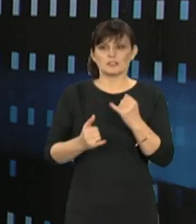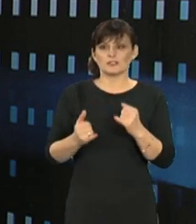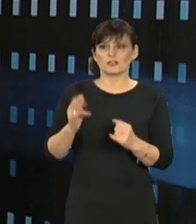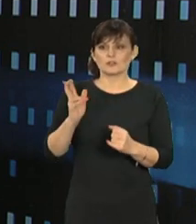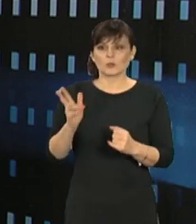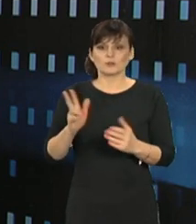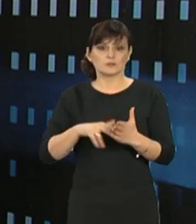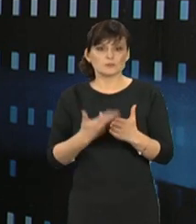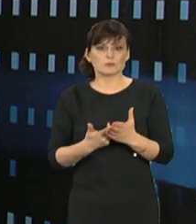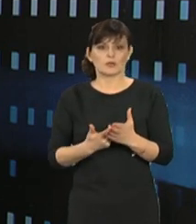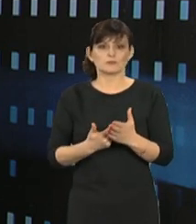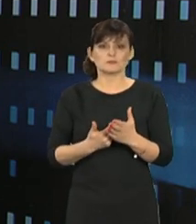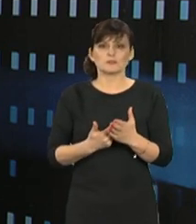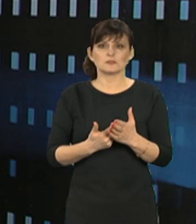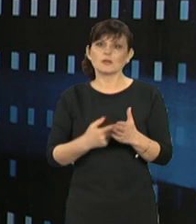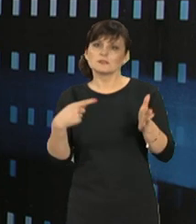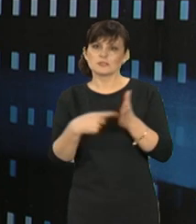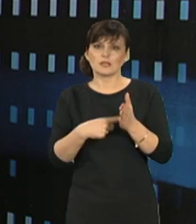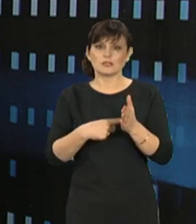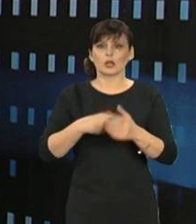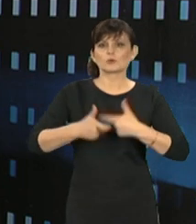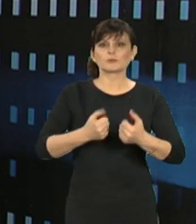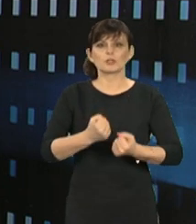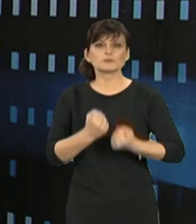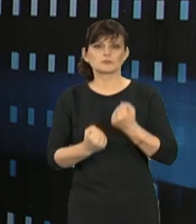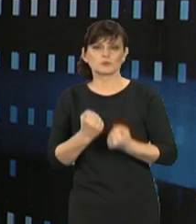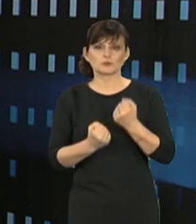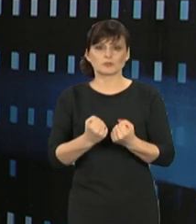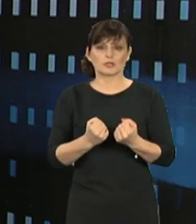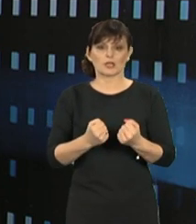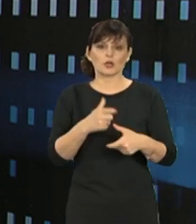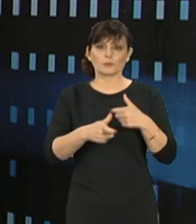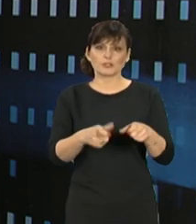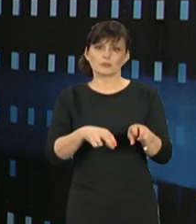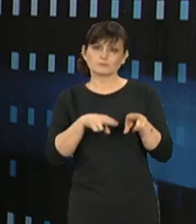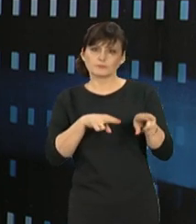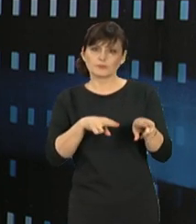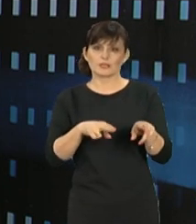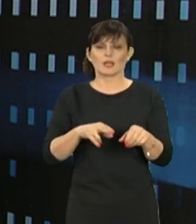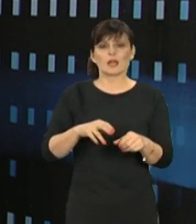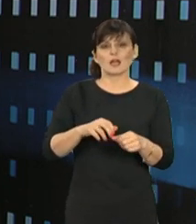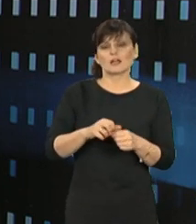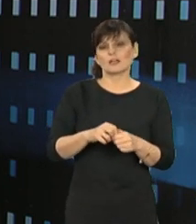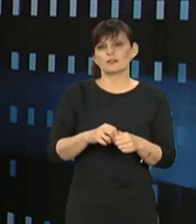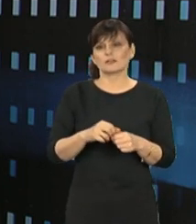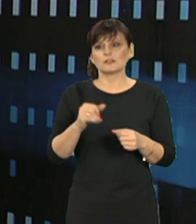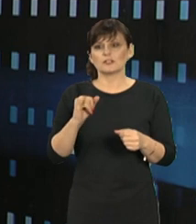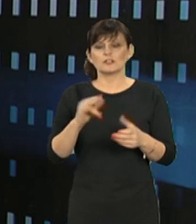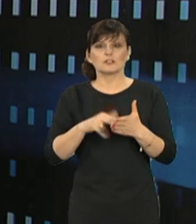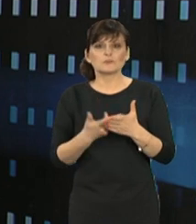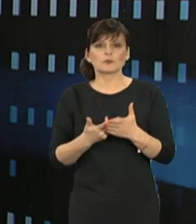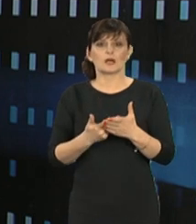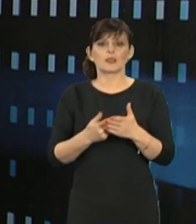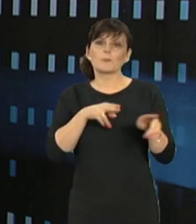ktoś celowo utrudnia przeprowadzanie takiego odstrzału sanitarnego, czy polowania, czy nawet